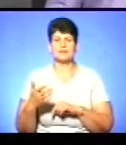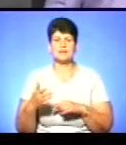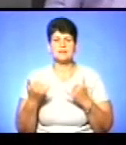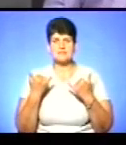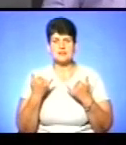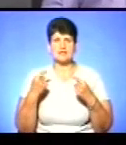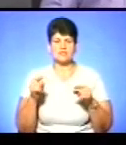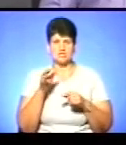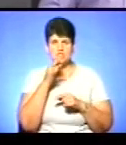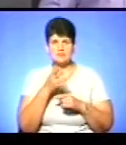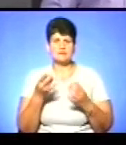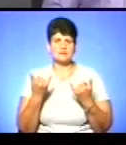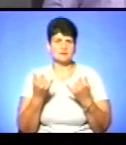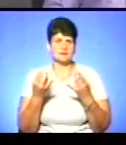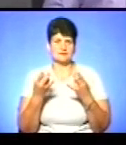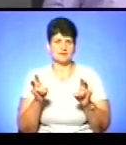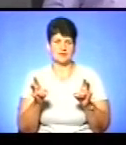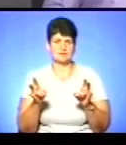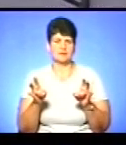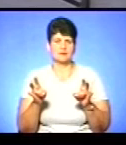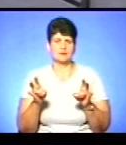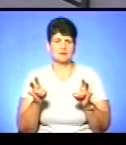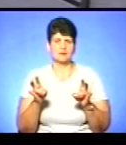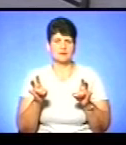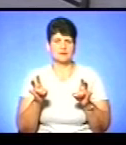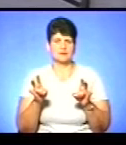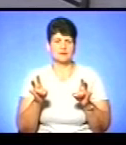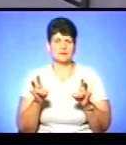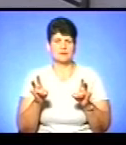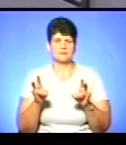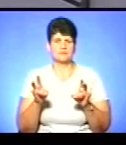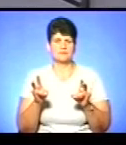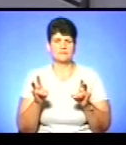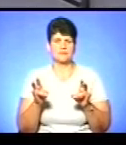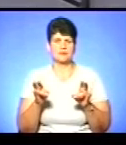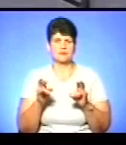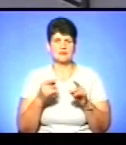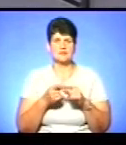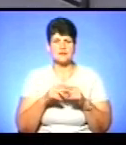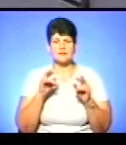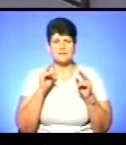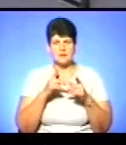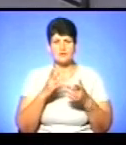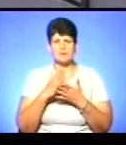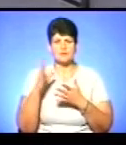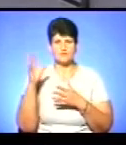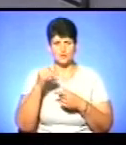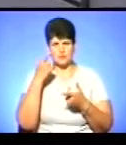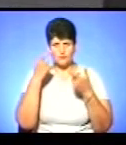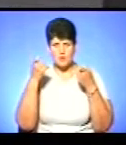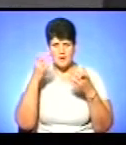Зараз вже немає такої потреби, і це просто нереально оволодіти всю інформацію, яка є.